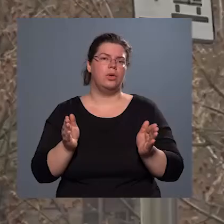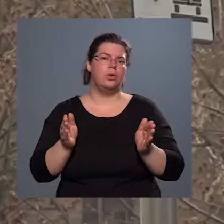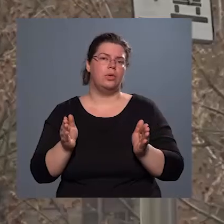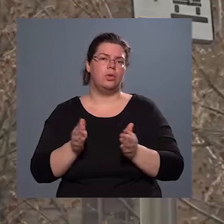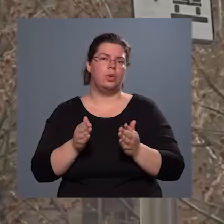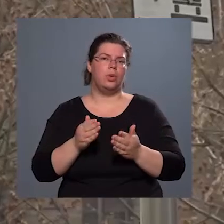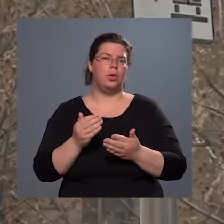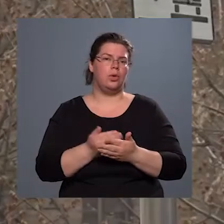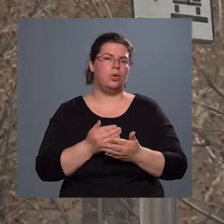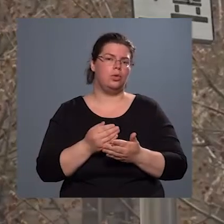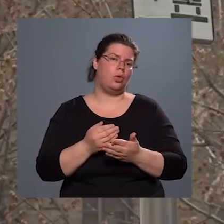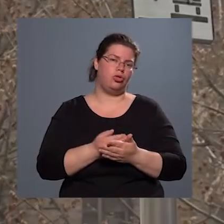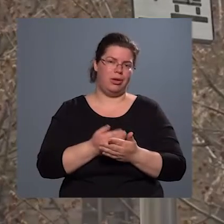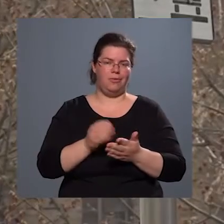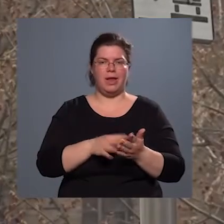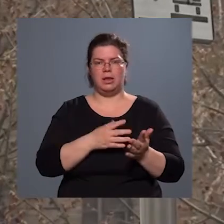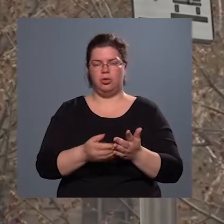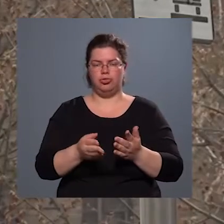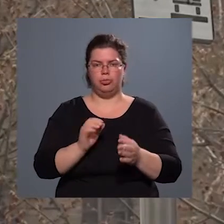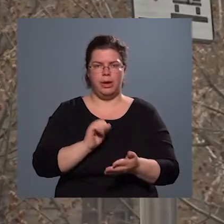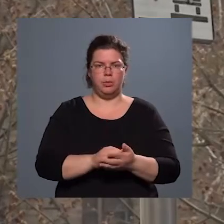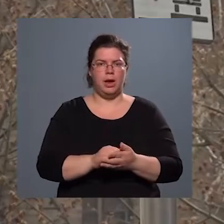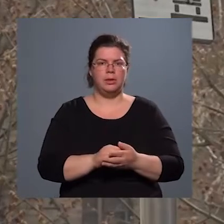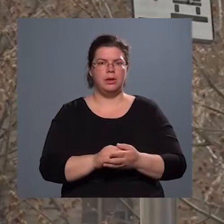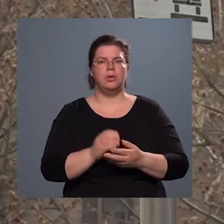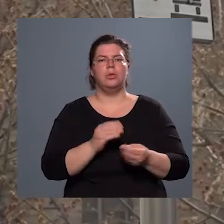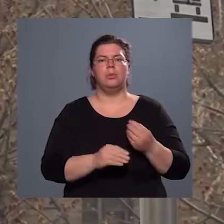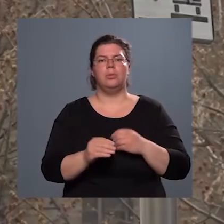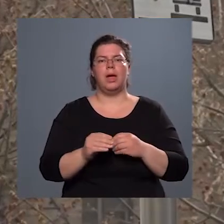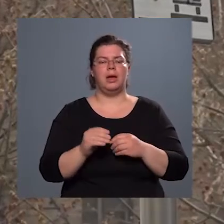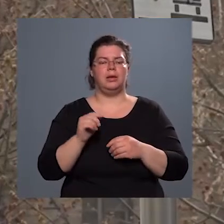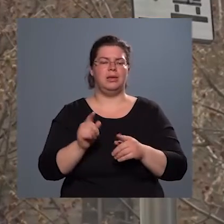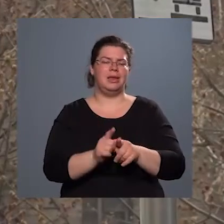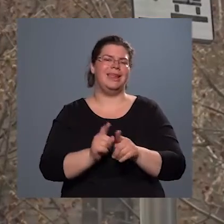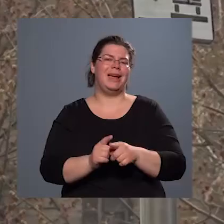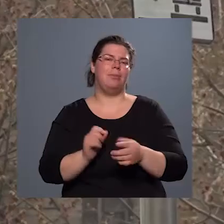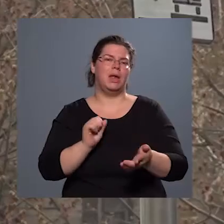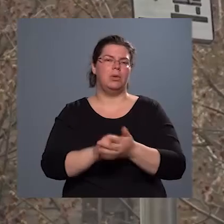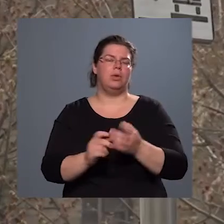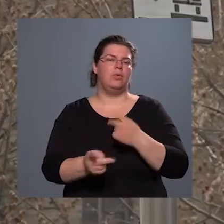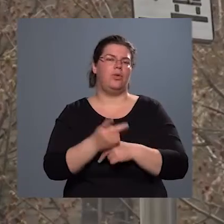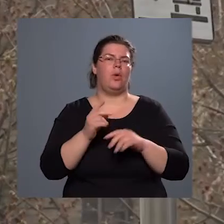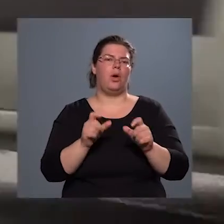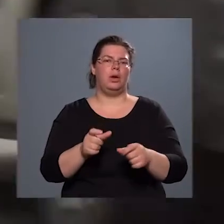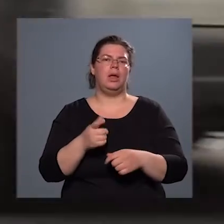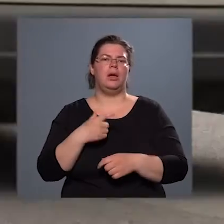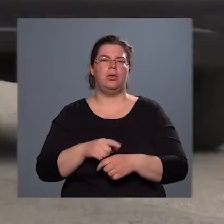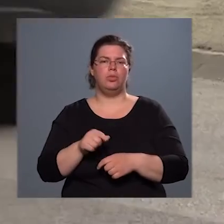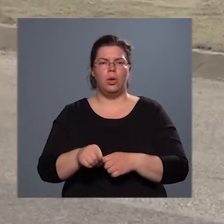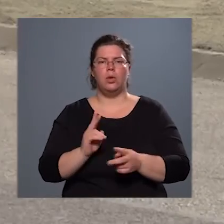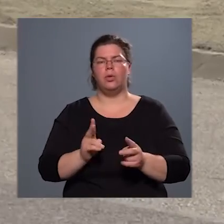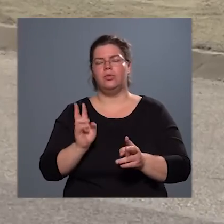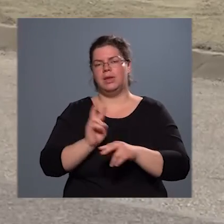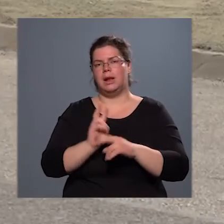költségvetésű beruházást, ugyanis a jelenberuházásnál a fő akadály az volt, hogy figyelembe kellett venni, hogy a